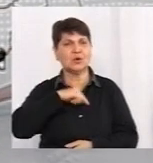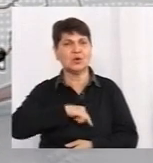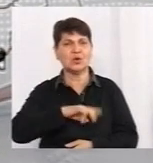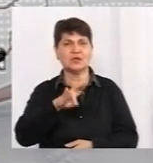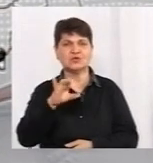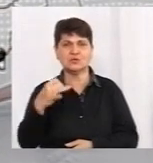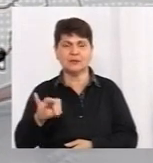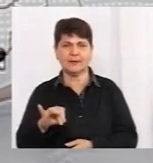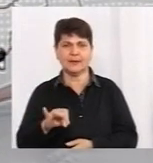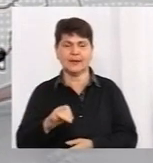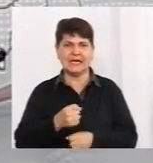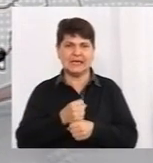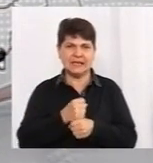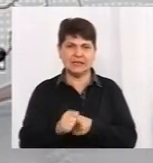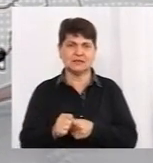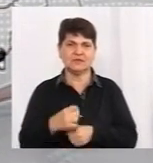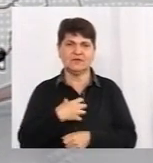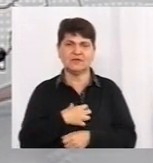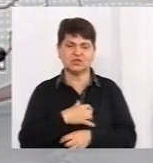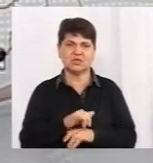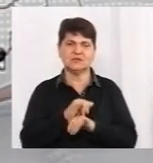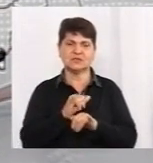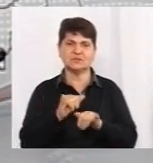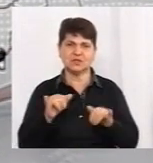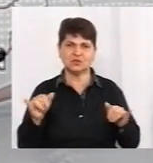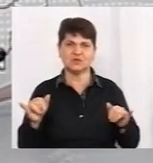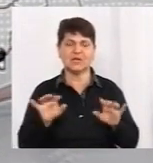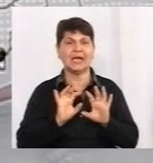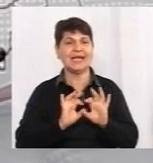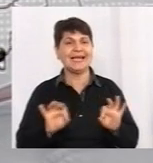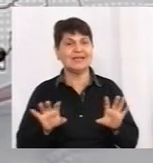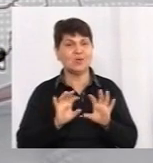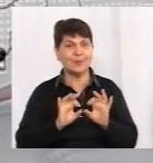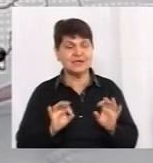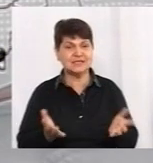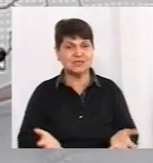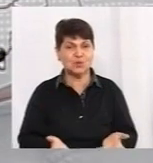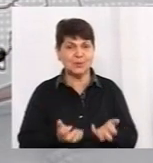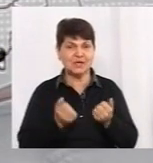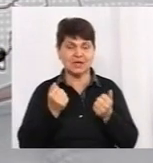Дуже важливо збільшувати і інформаційну підтримку, роз'яснення.